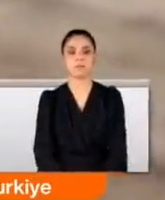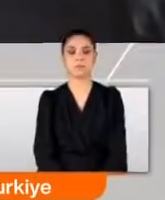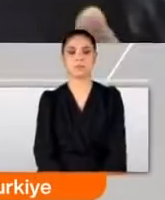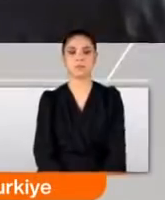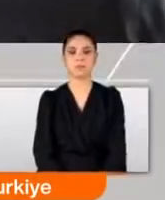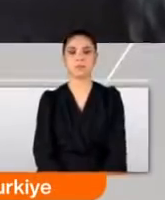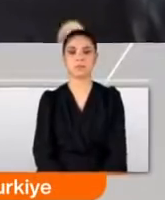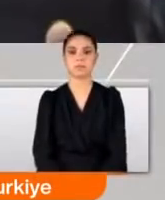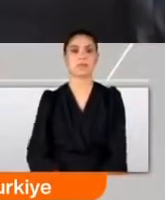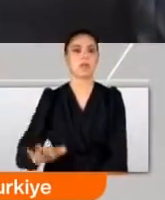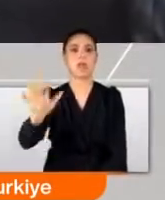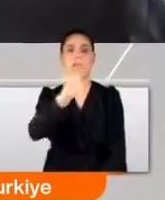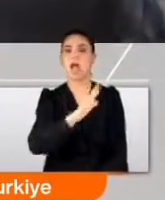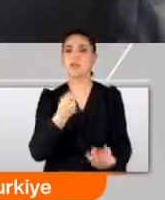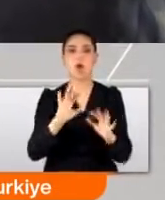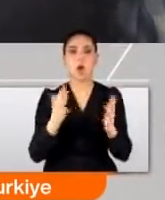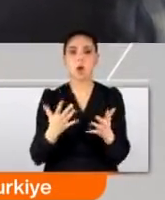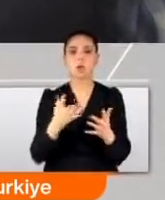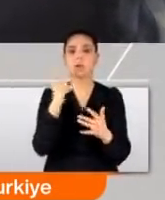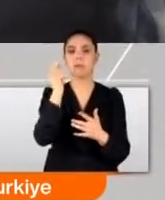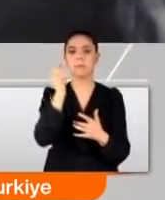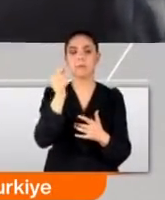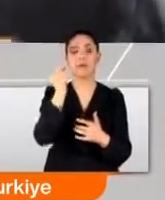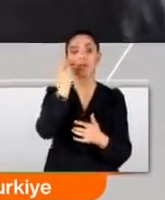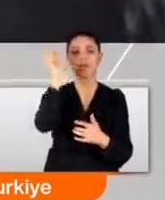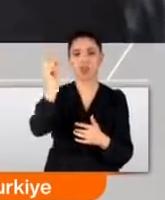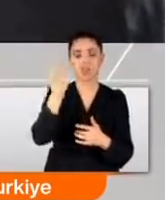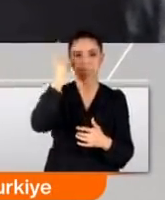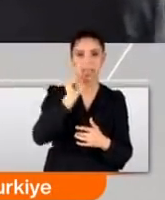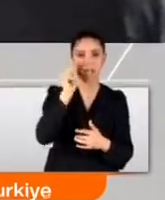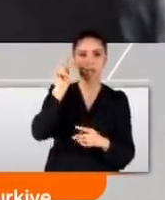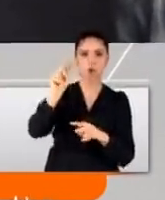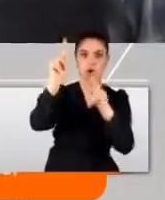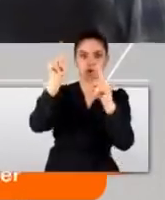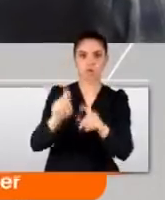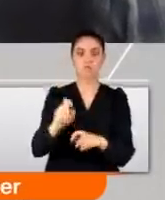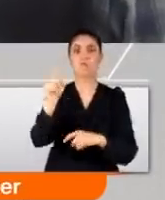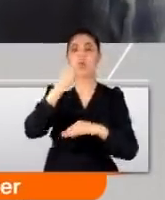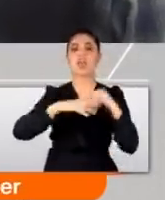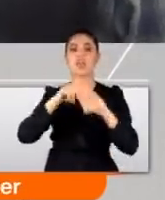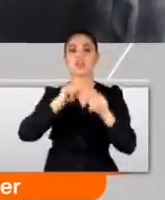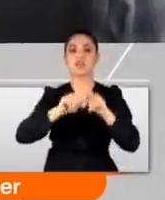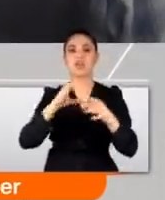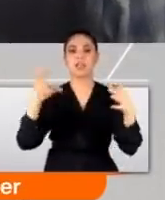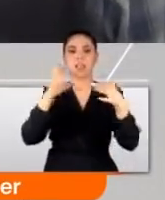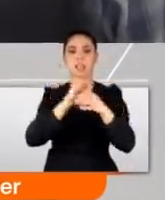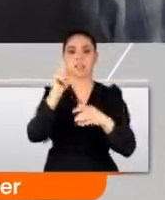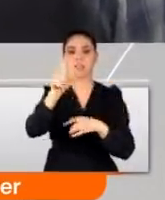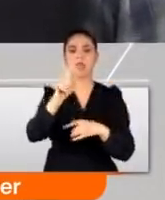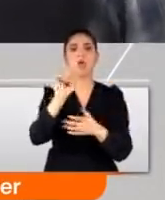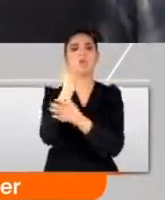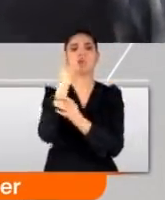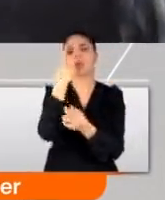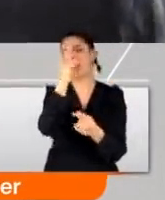Her şey ona göre olurdu. Bir tane yetkili gördünüz mü? Bir saattir buradasınız inşaatla ilgili. Bir tek Afriyatçılar var.